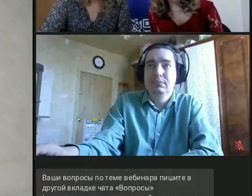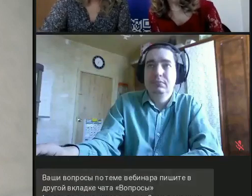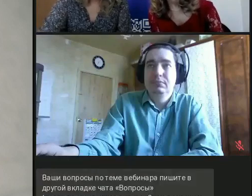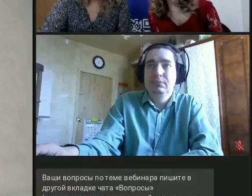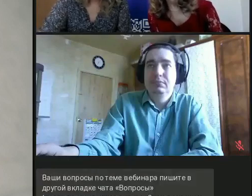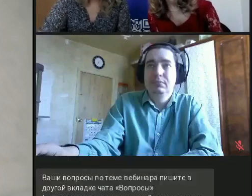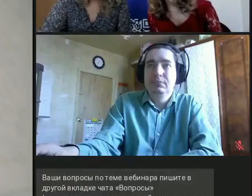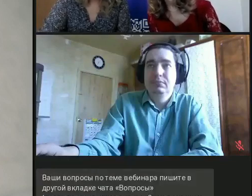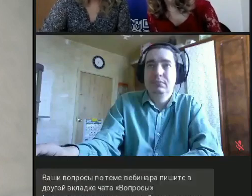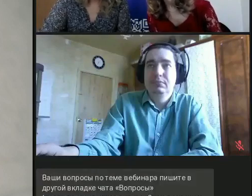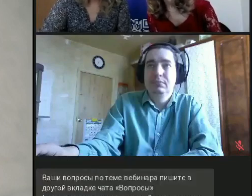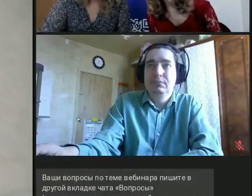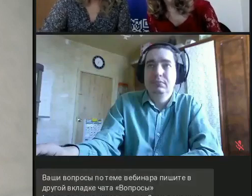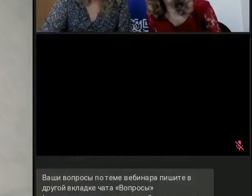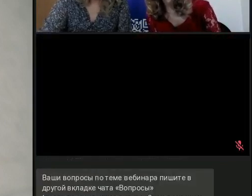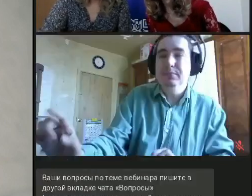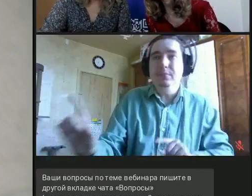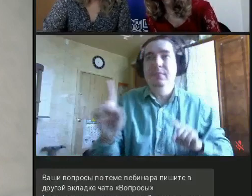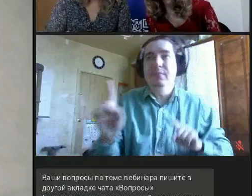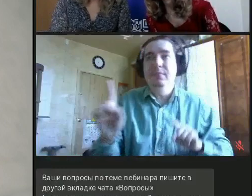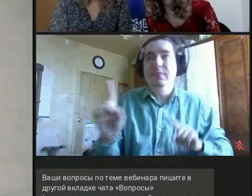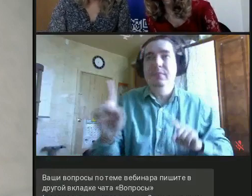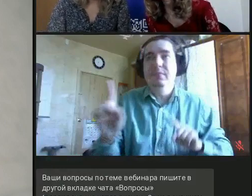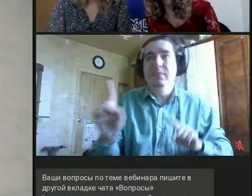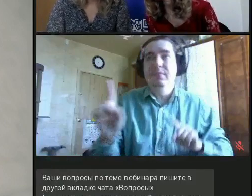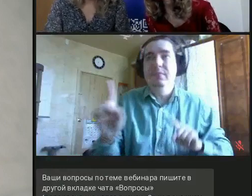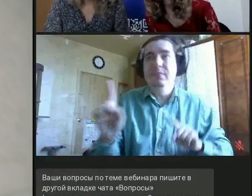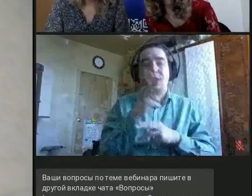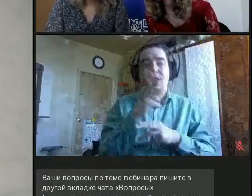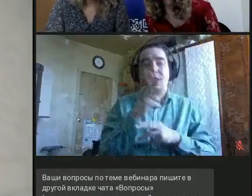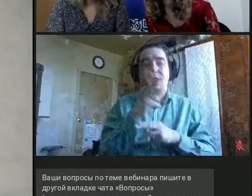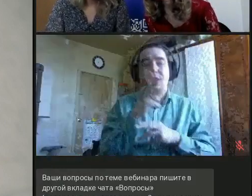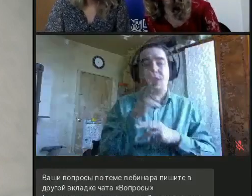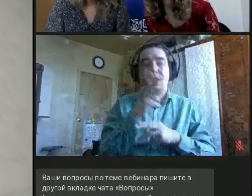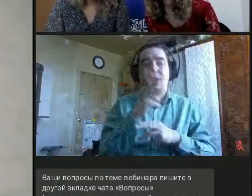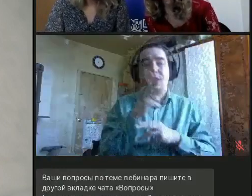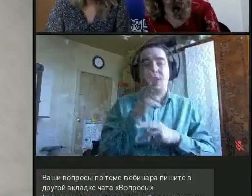Вот такой небольшой ролик про Катю в...